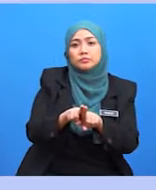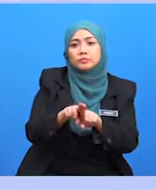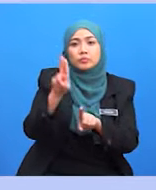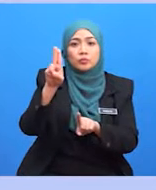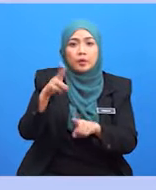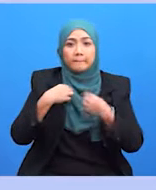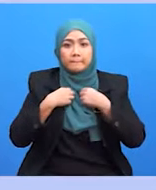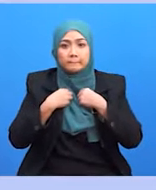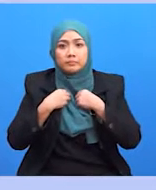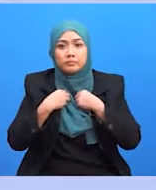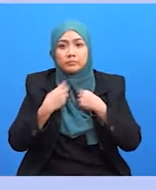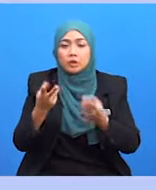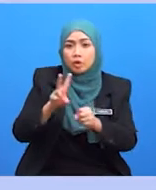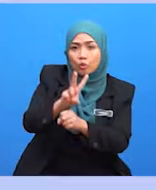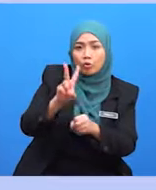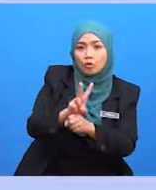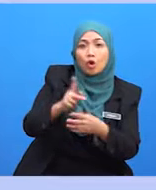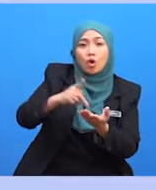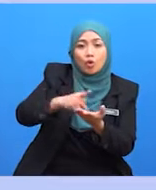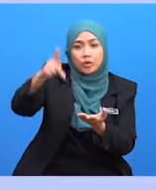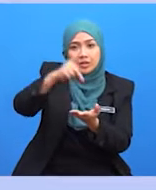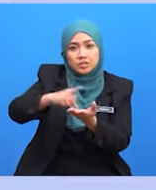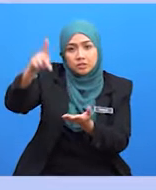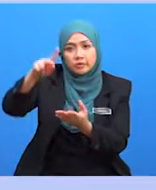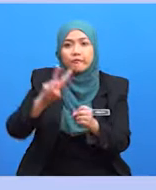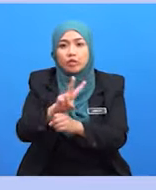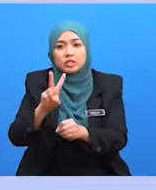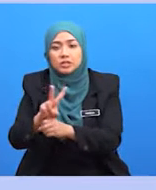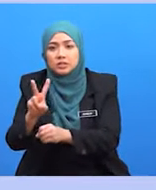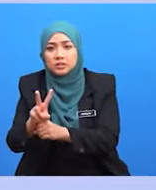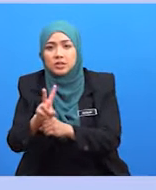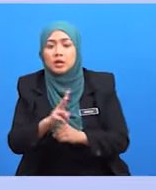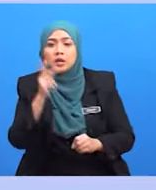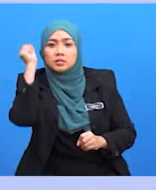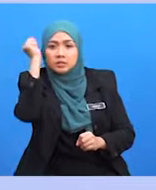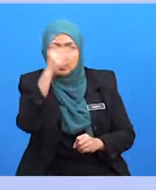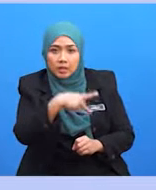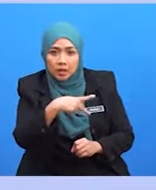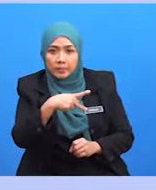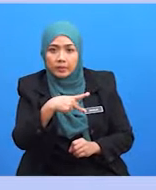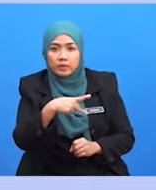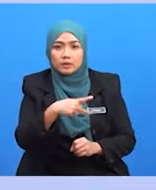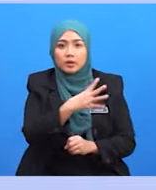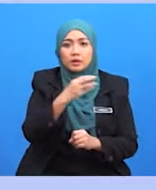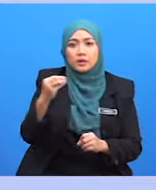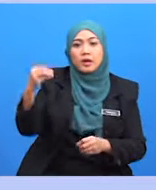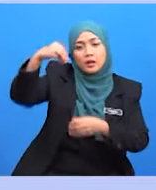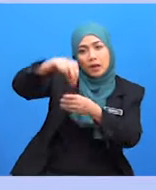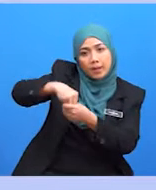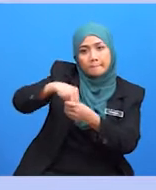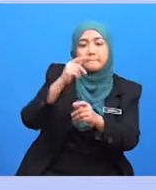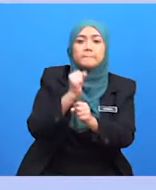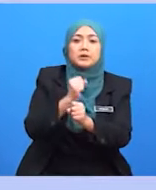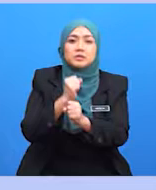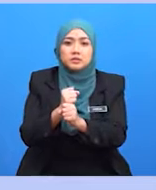professional melambangkan sikap muda, tegas, proaktif dan gigih dalam bekerja. Warna ini juga